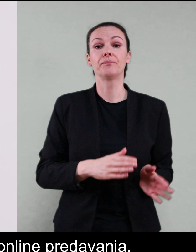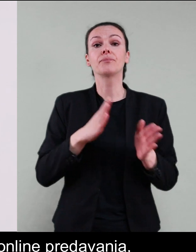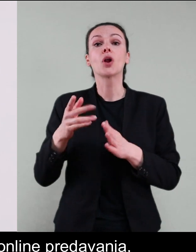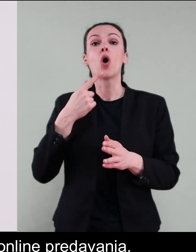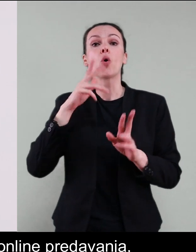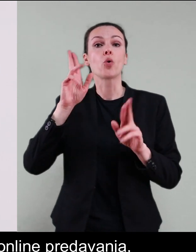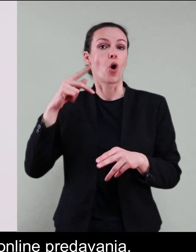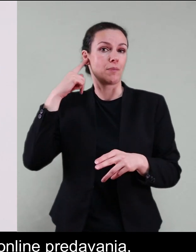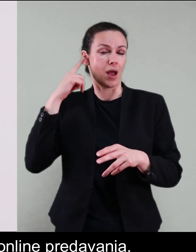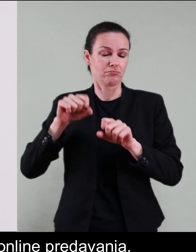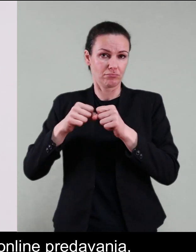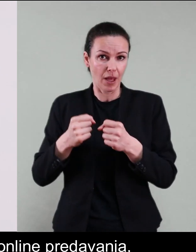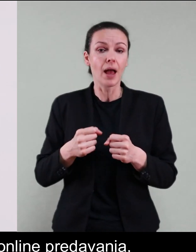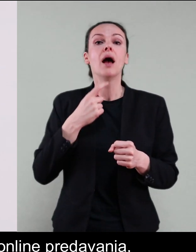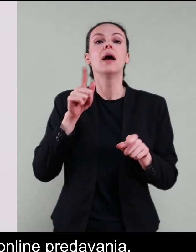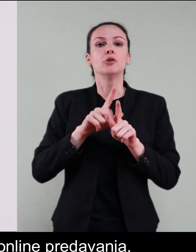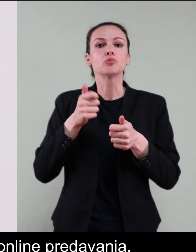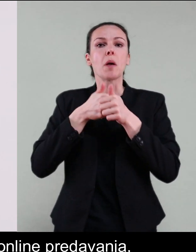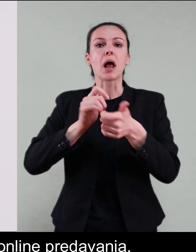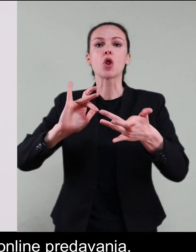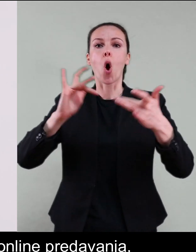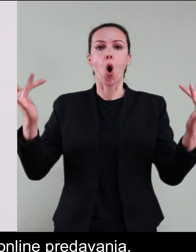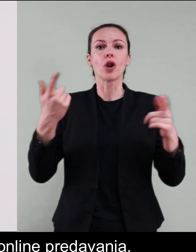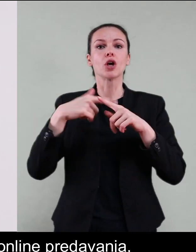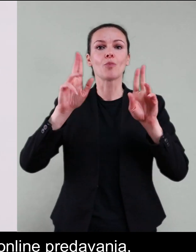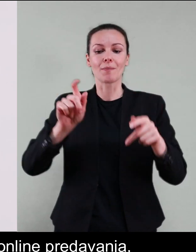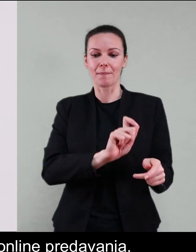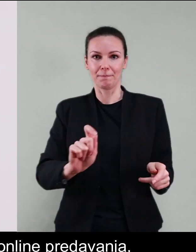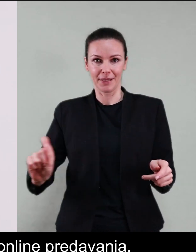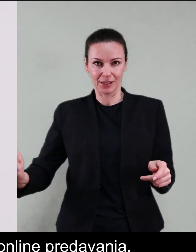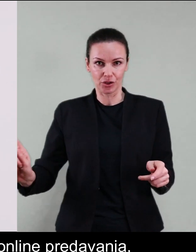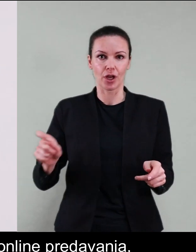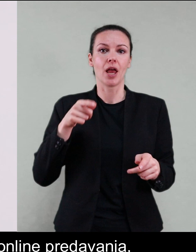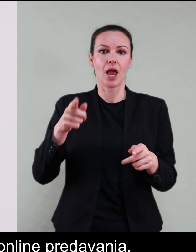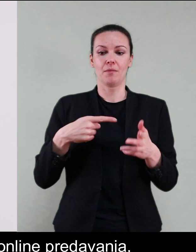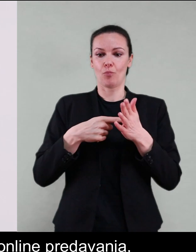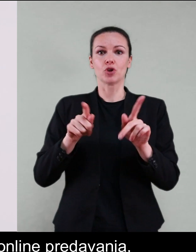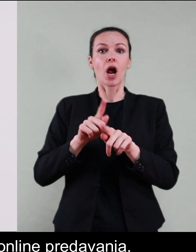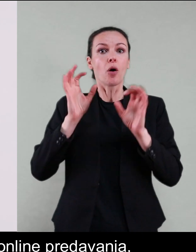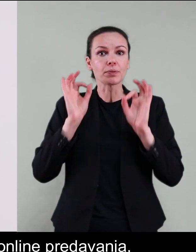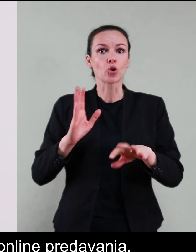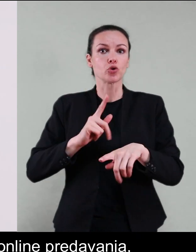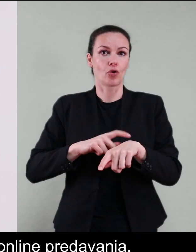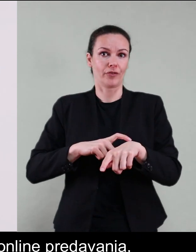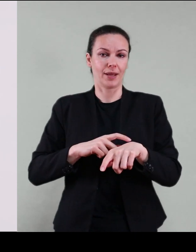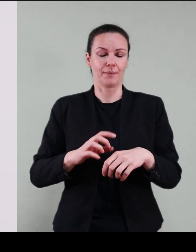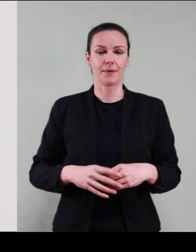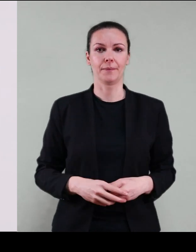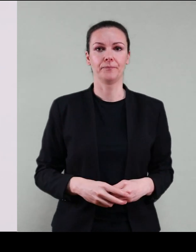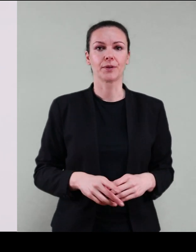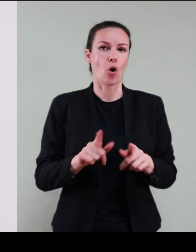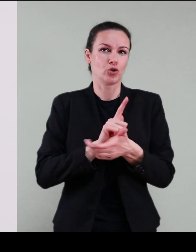A osobe sa oštećenjem sluha slakoćom prate online predavanja, zahvaljujući titlovima koji se prikazuju u realnom vremenu.